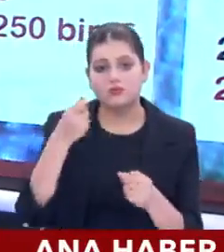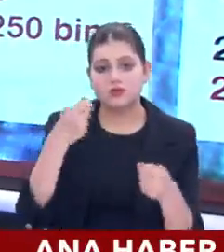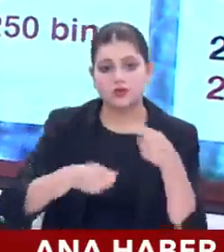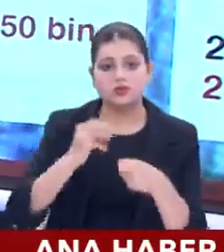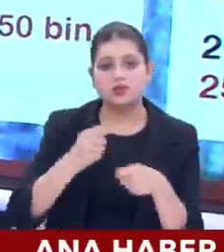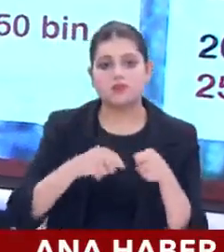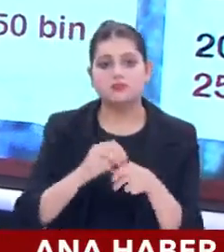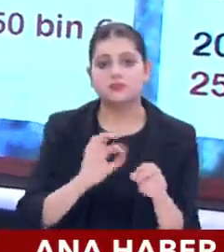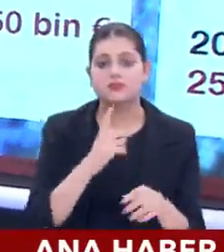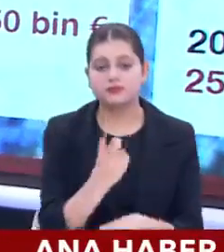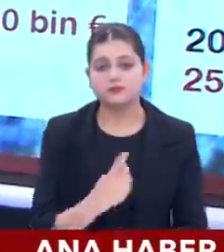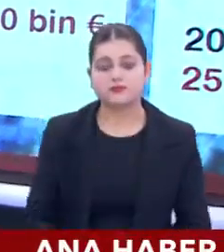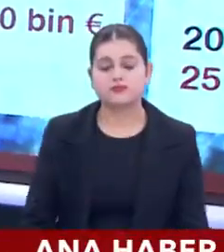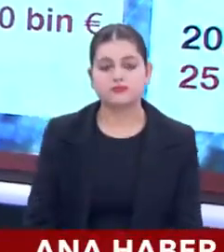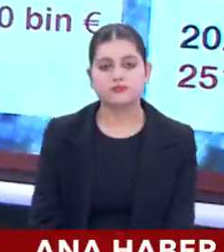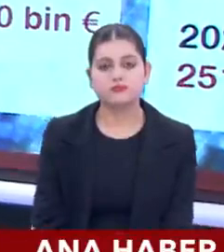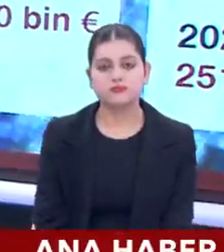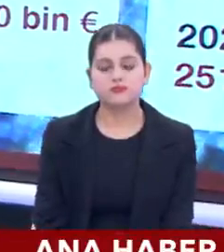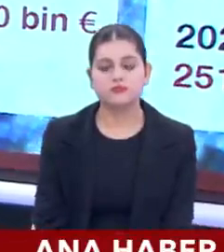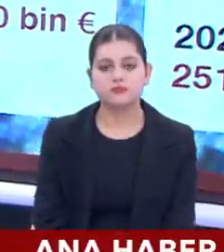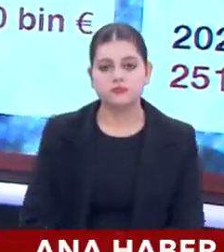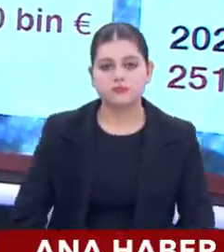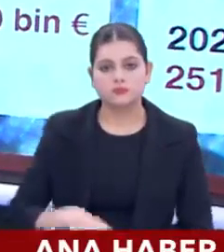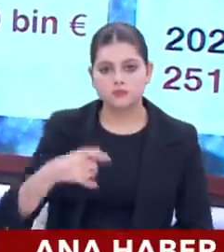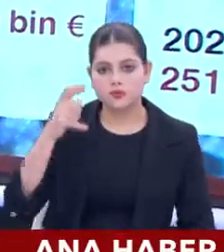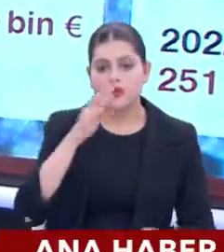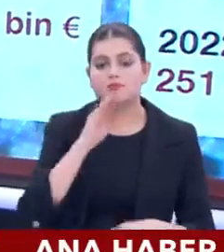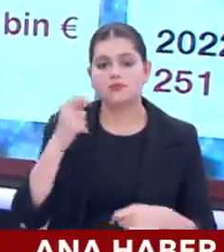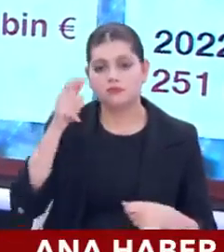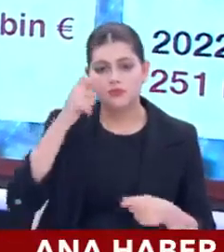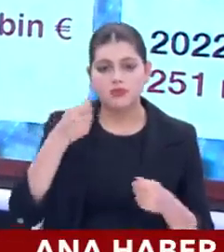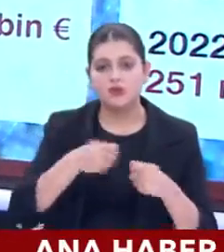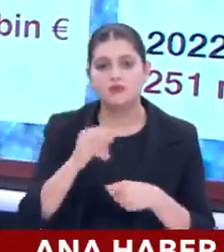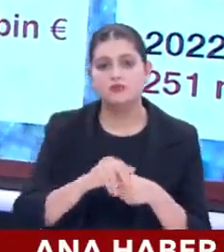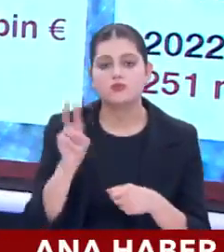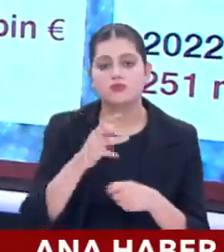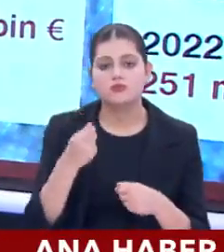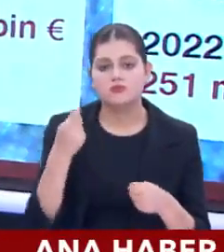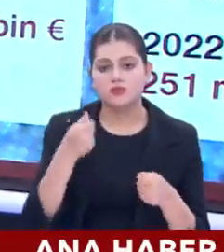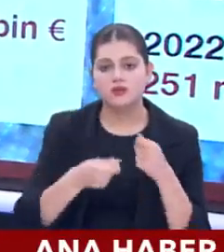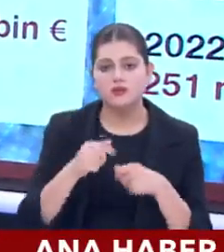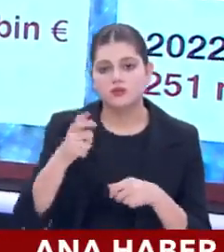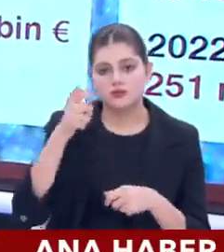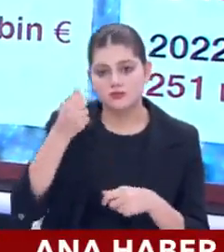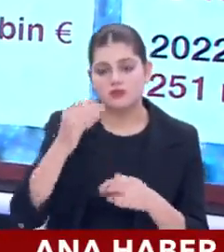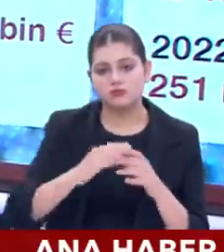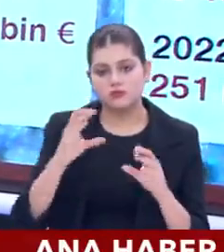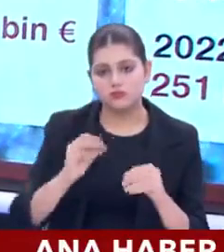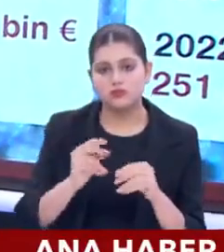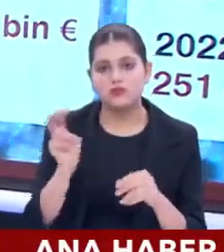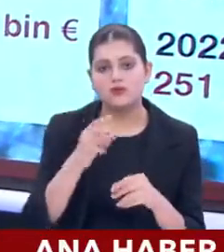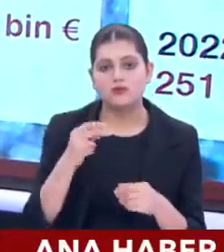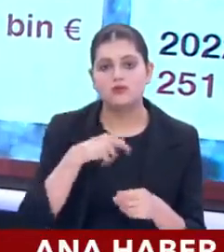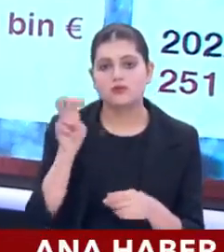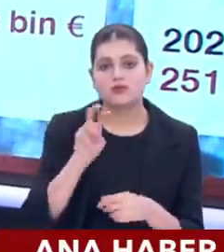yatırım yapmışlar aslında yatırım. Diyor ki yabancı ben gelirim Türkiye'den iki konut alırım. Çünkü döviz yüksek. Tamam mı? Türk parasının değeri daha düşük. Dövize.